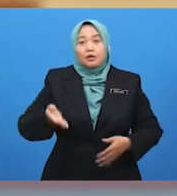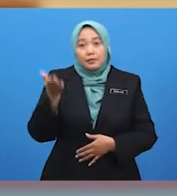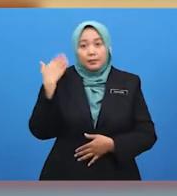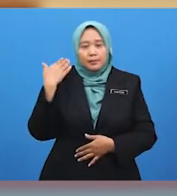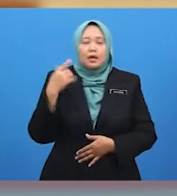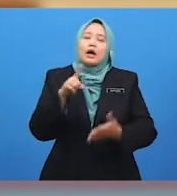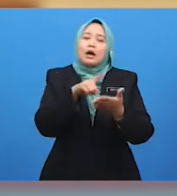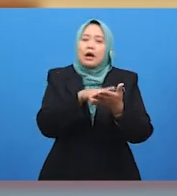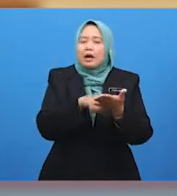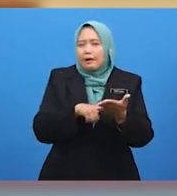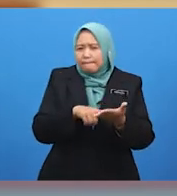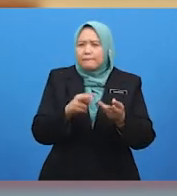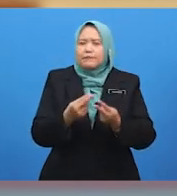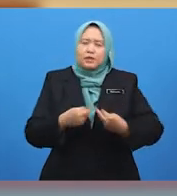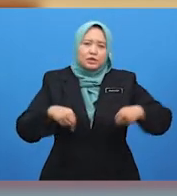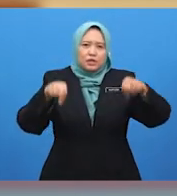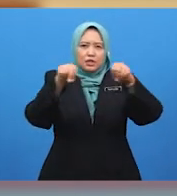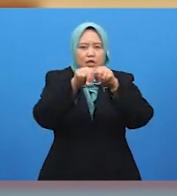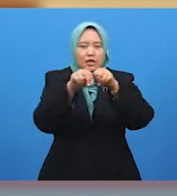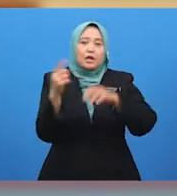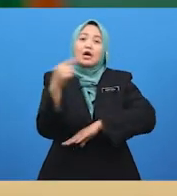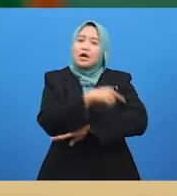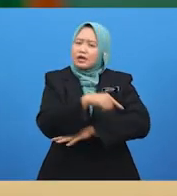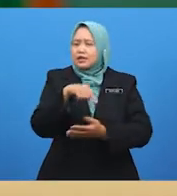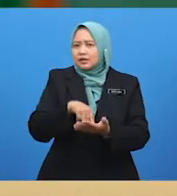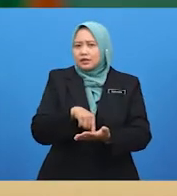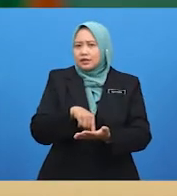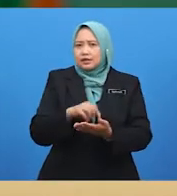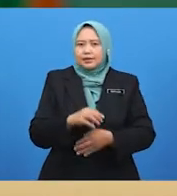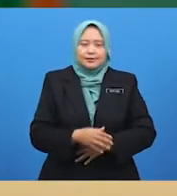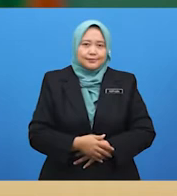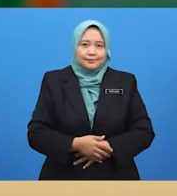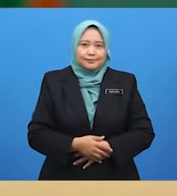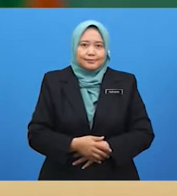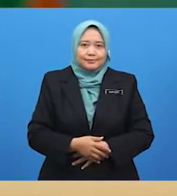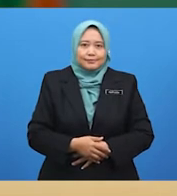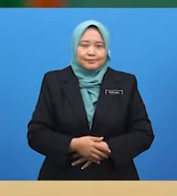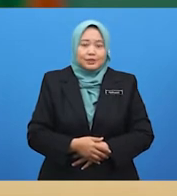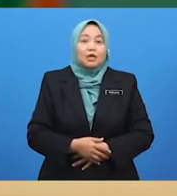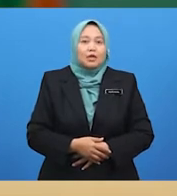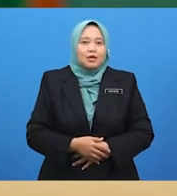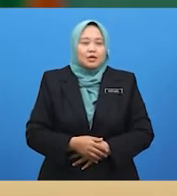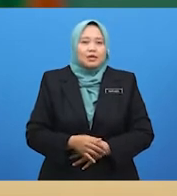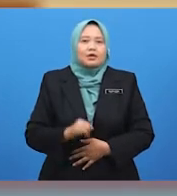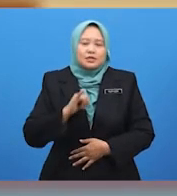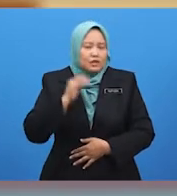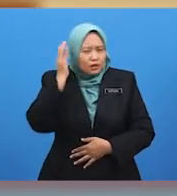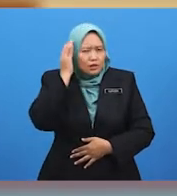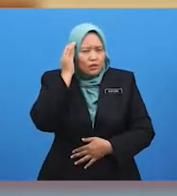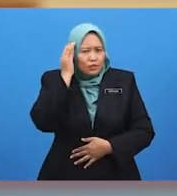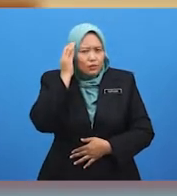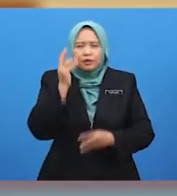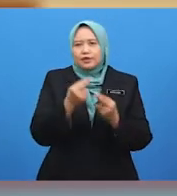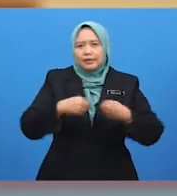nilai yang hendak kita belajar pada hari ini? Saya, cikgu. Saya, cikgu. Nilai keberanian. Ya,